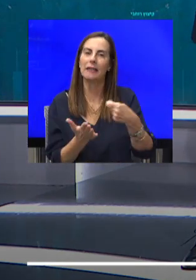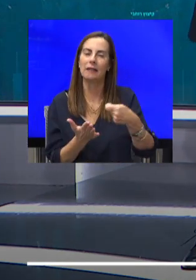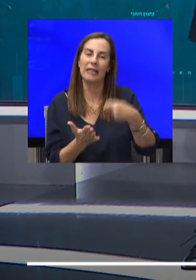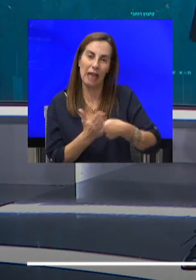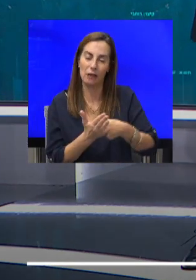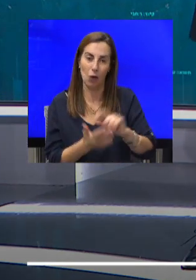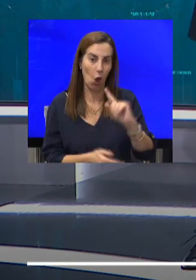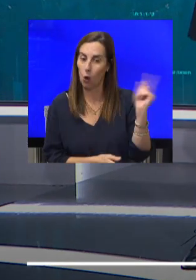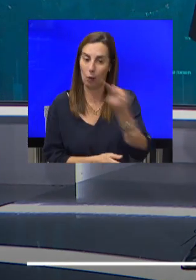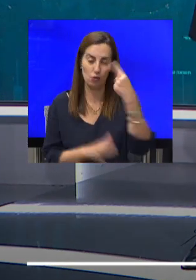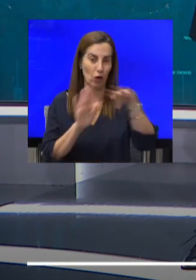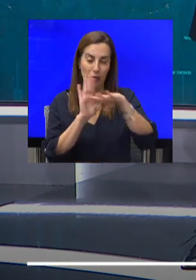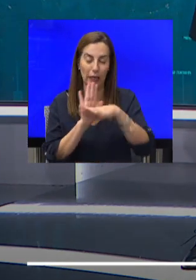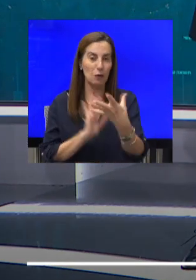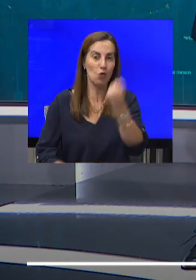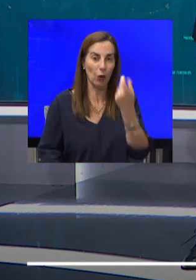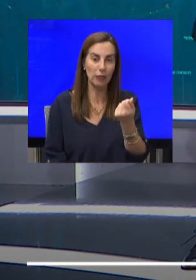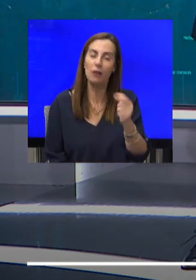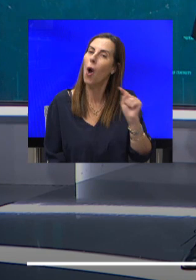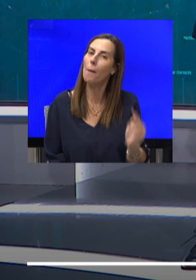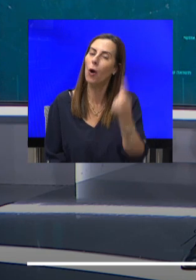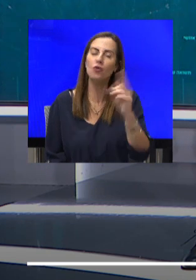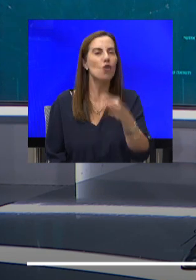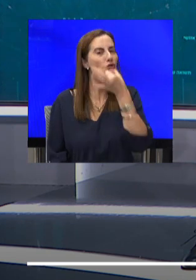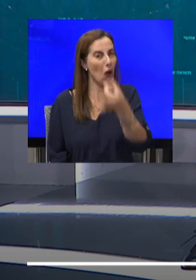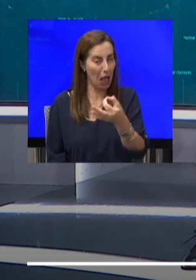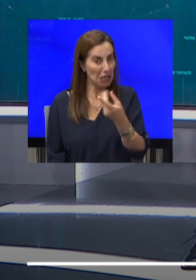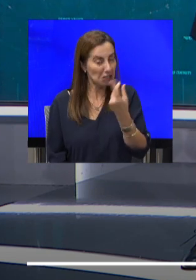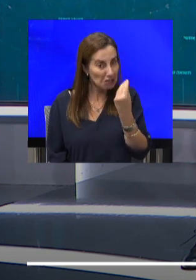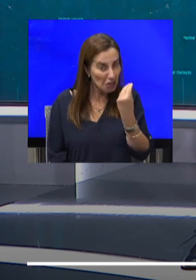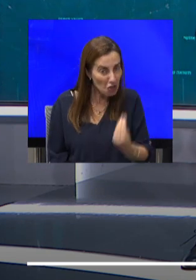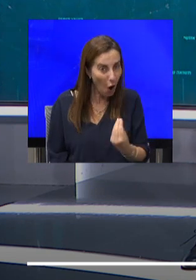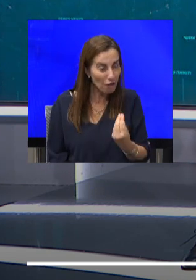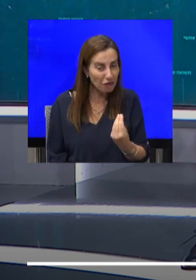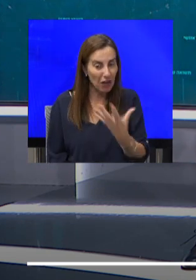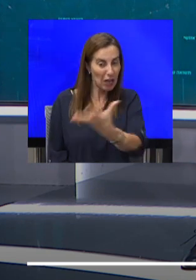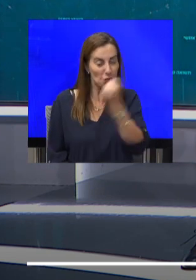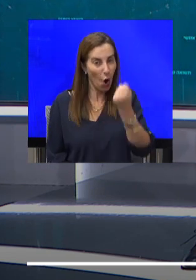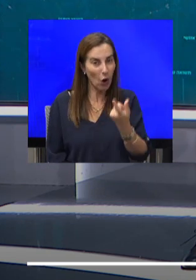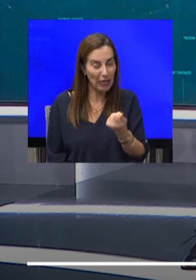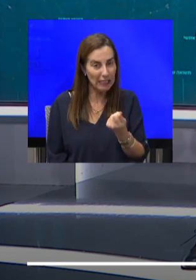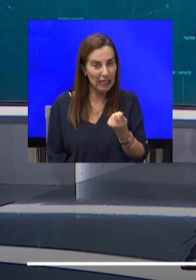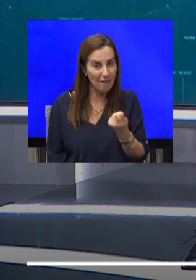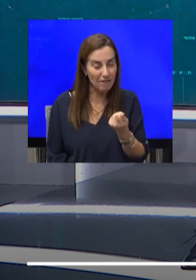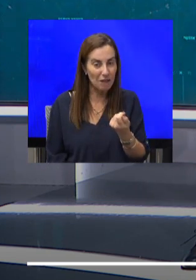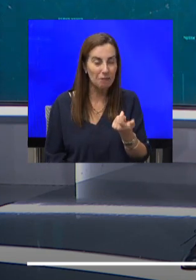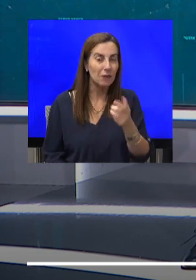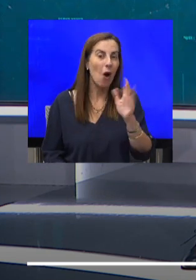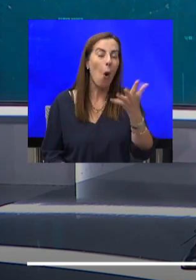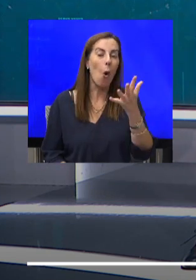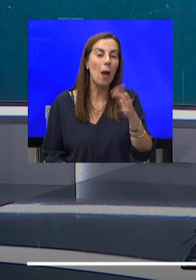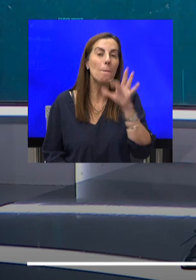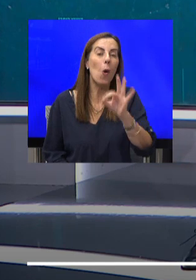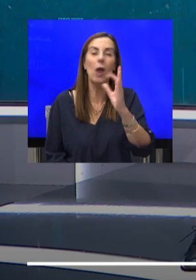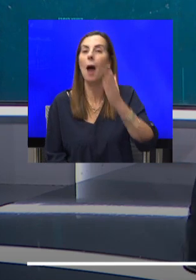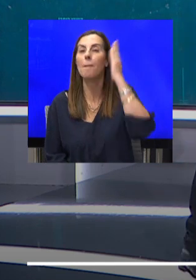למשיכה הזאת, ובכל זאת נשאלת השאלה האם זה נכון לעודד אנשים להעדיף את ההווה גם במחיר של פגיעה בעתיד. בואו